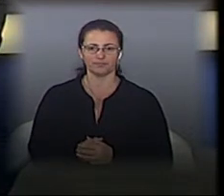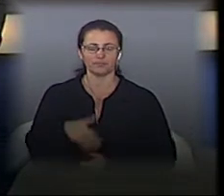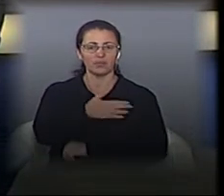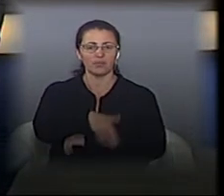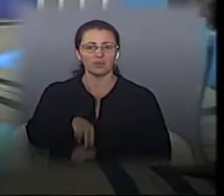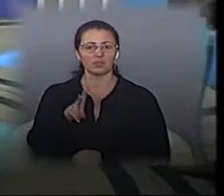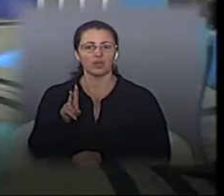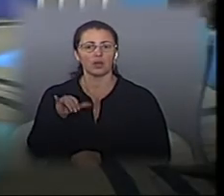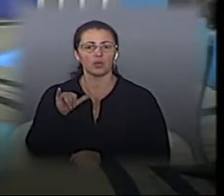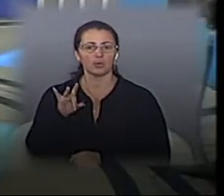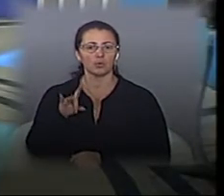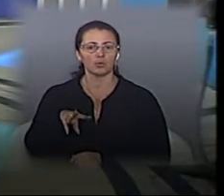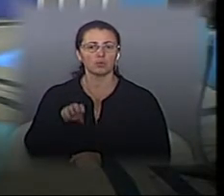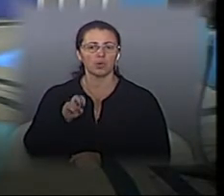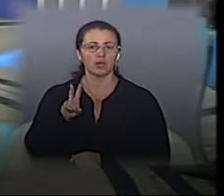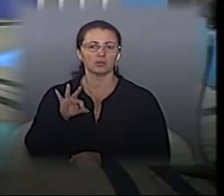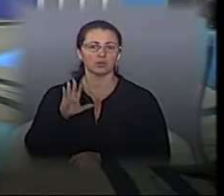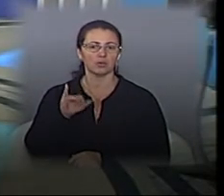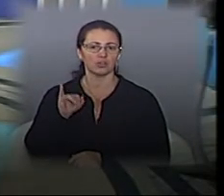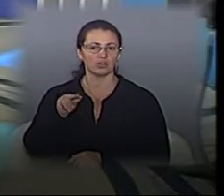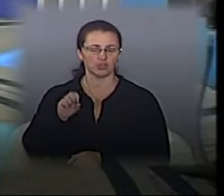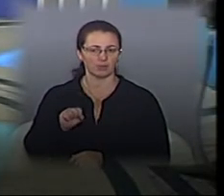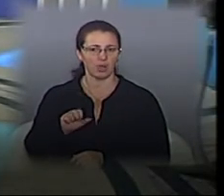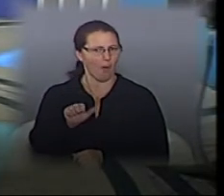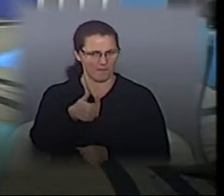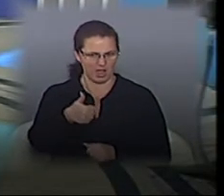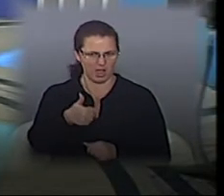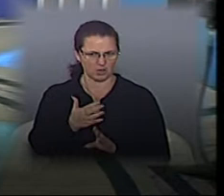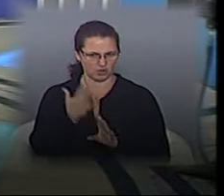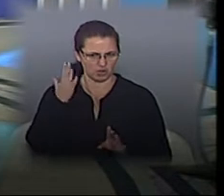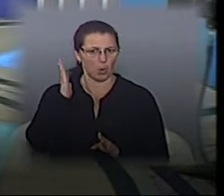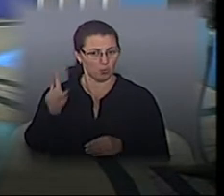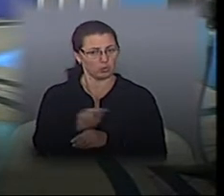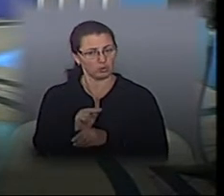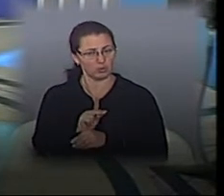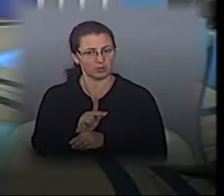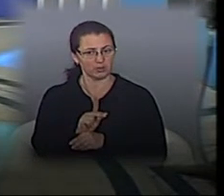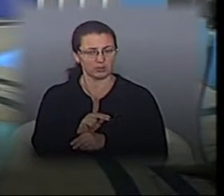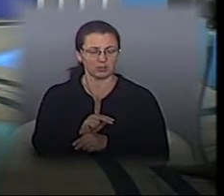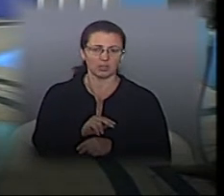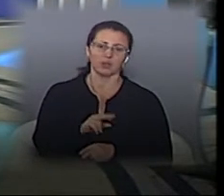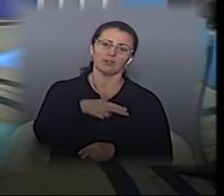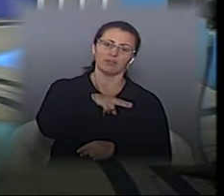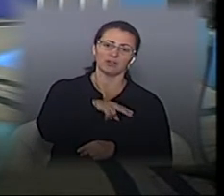Вулиця Курмановича, чи є вона у пріоритеті ремонту цього року та вулиця Данила Апостола?